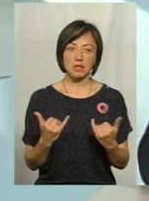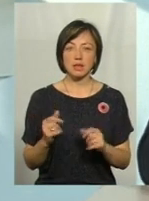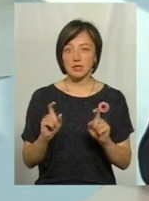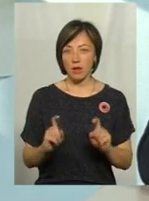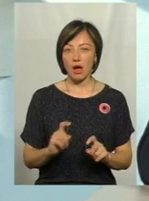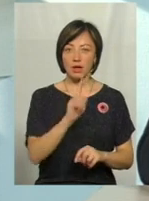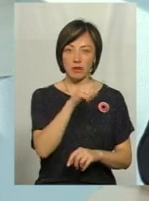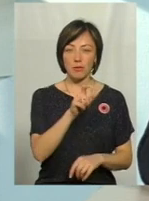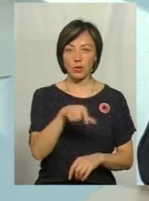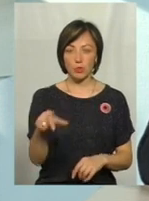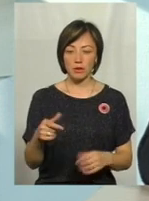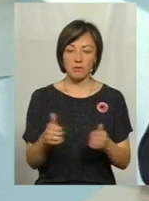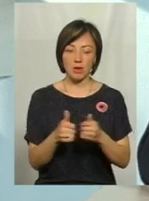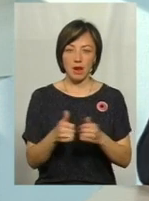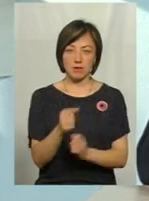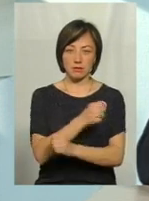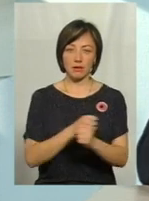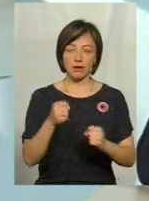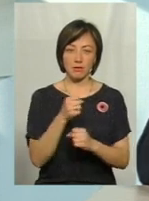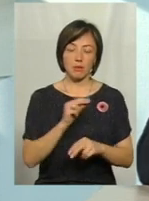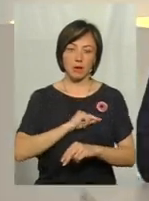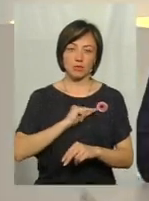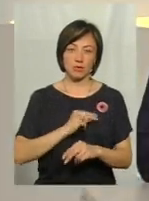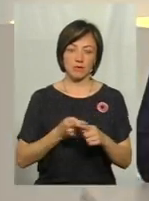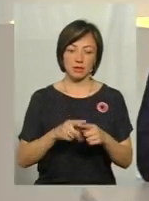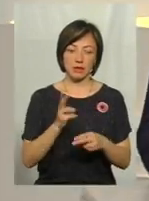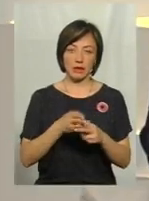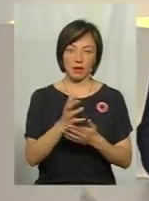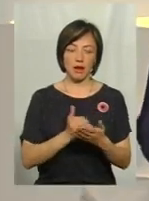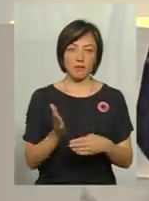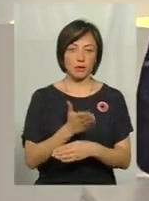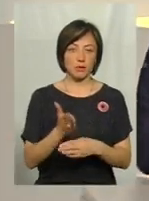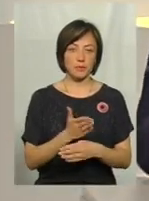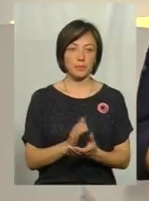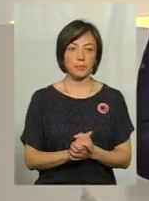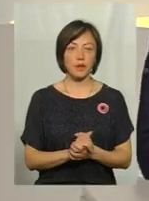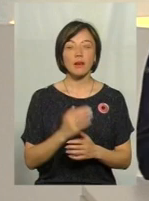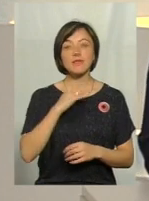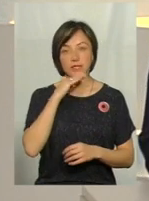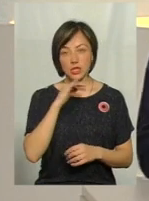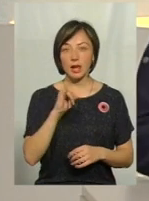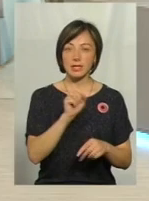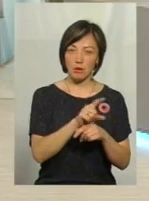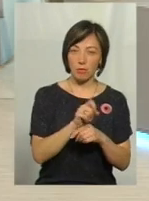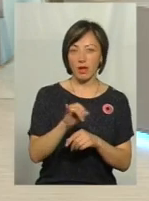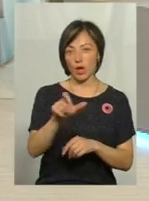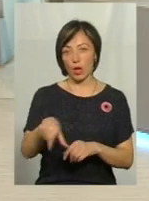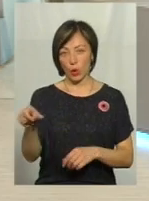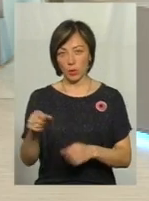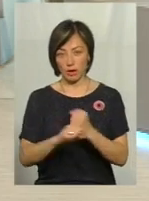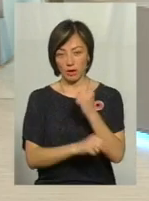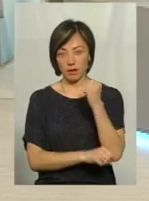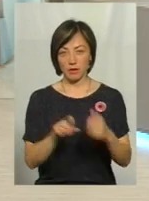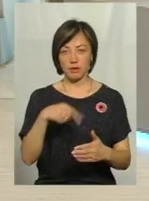станків працюють і готувляють деталі до цього комплексу. Вистачає і замовлень, людей? Ну,